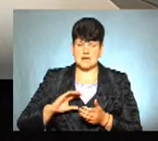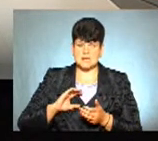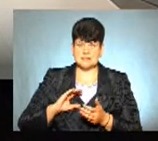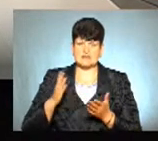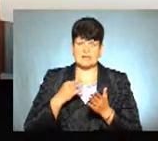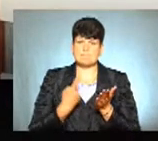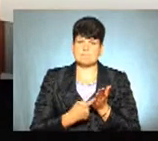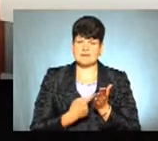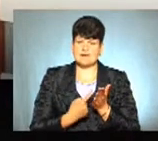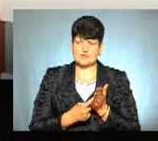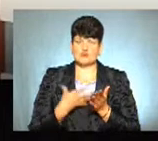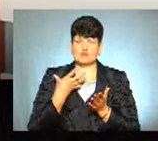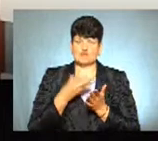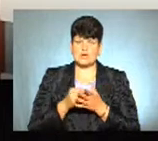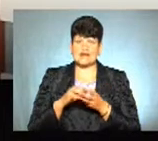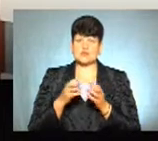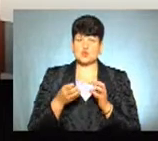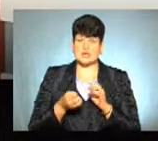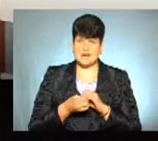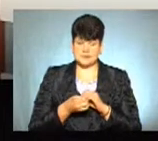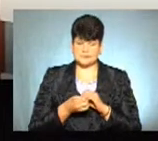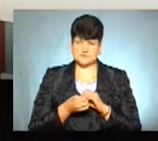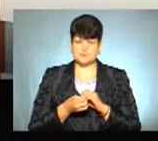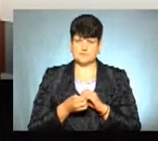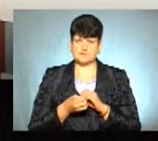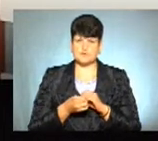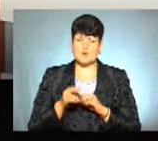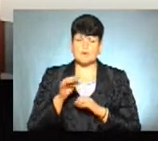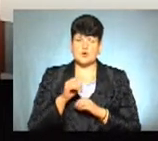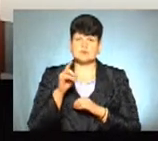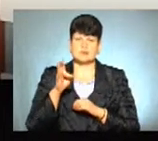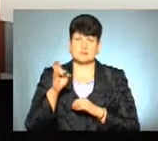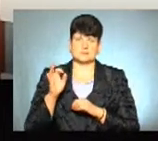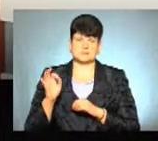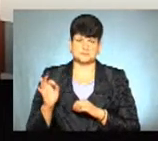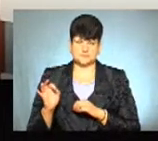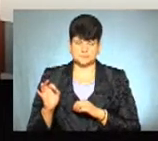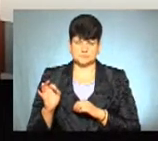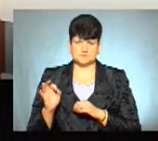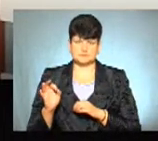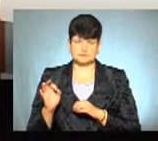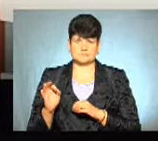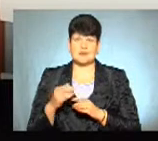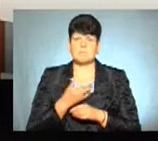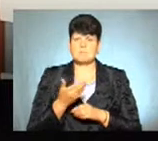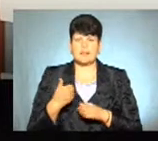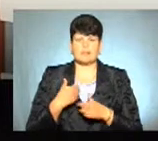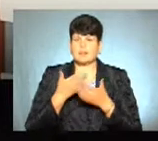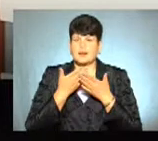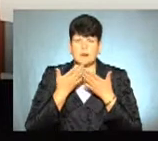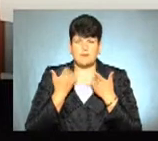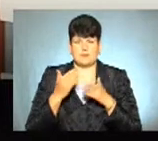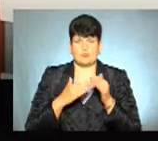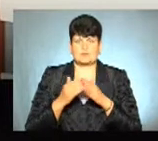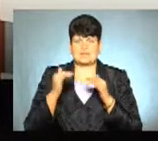підтверджують свої результати. Тобто, по зовнішньому незалежному оцінюванні, ми не маємо практично